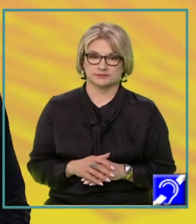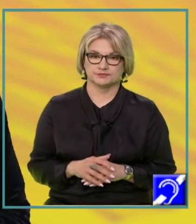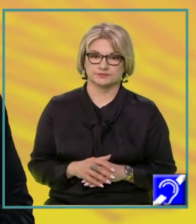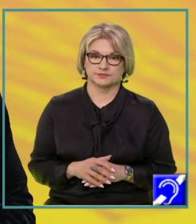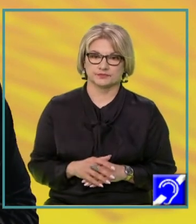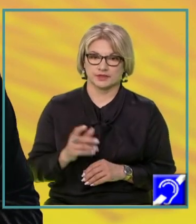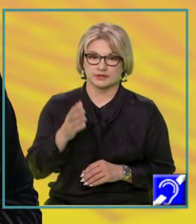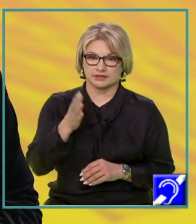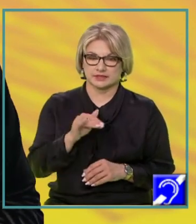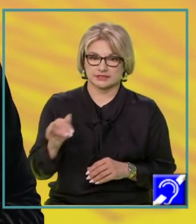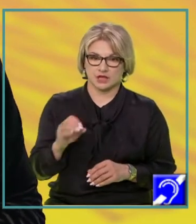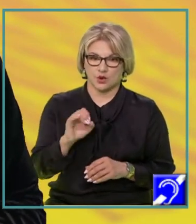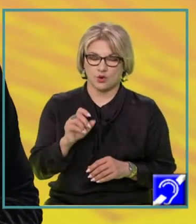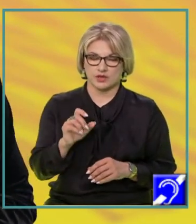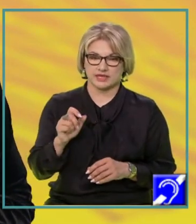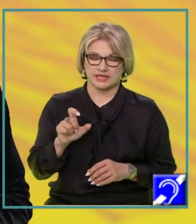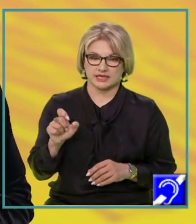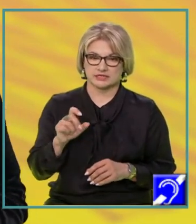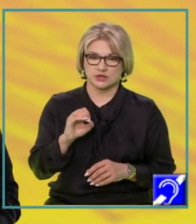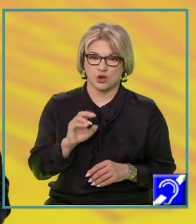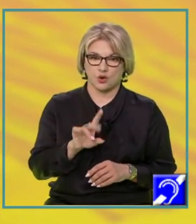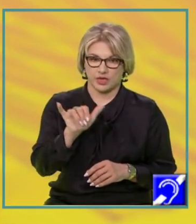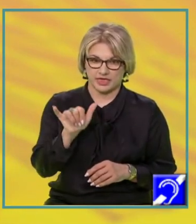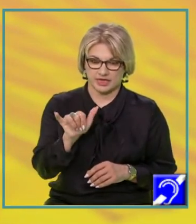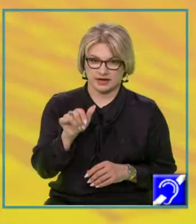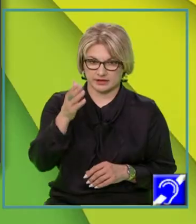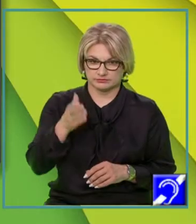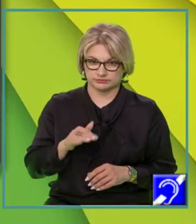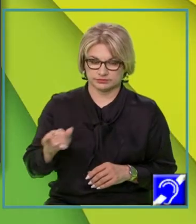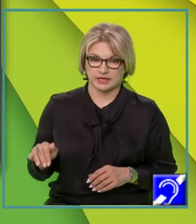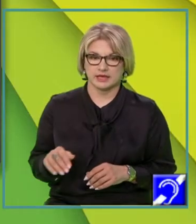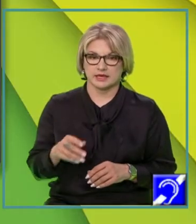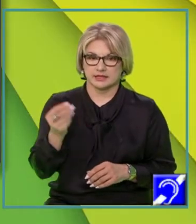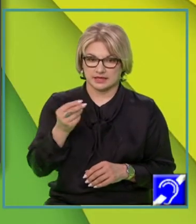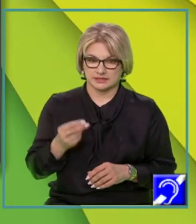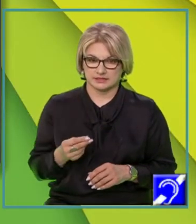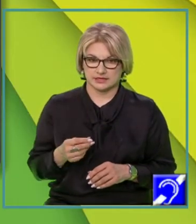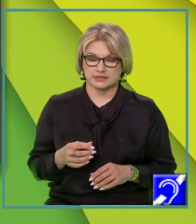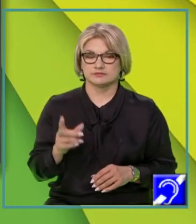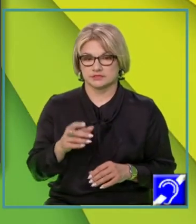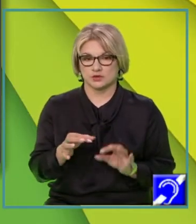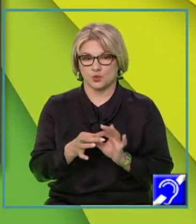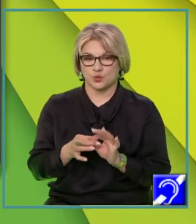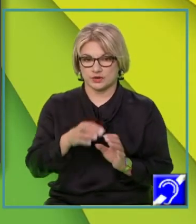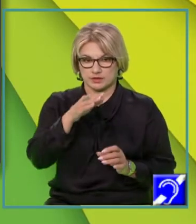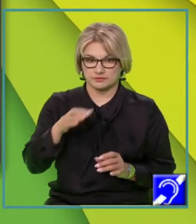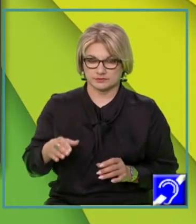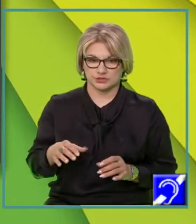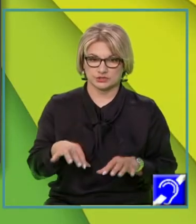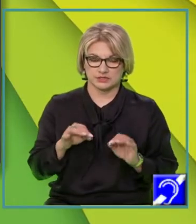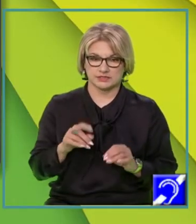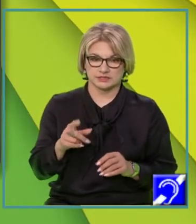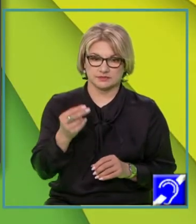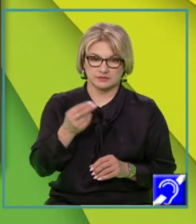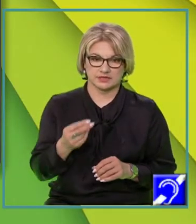cartezian X, Y, vom uni aceste două puncte și vom determina graficul